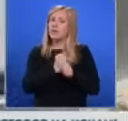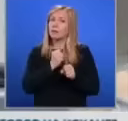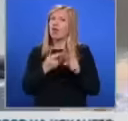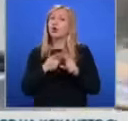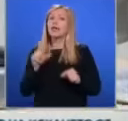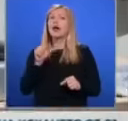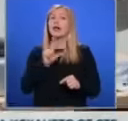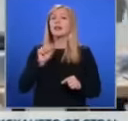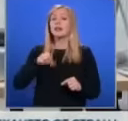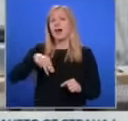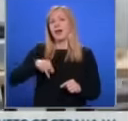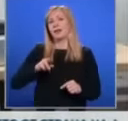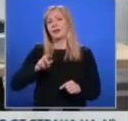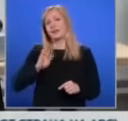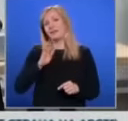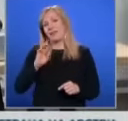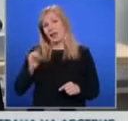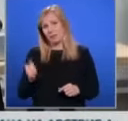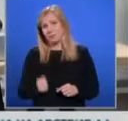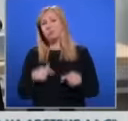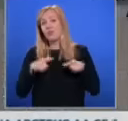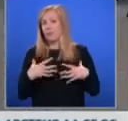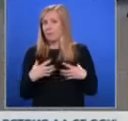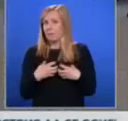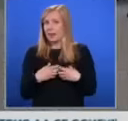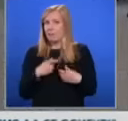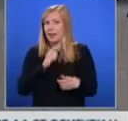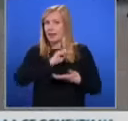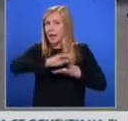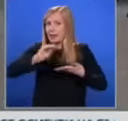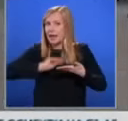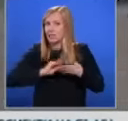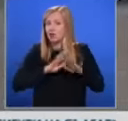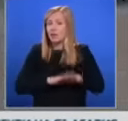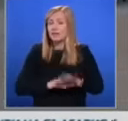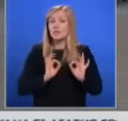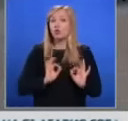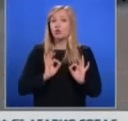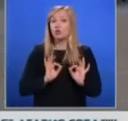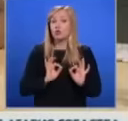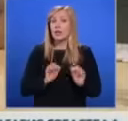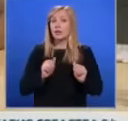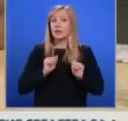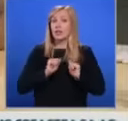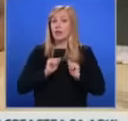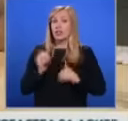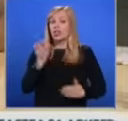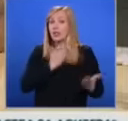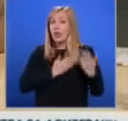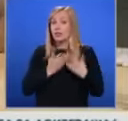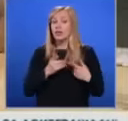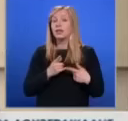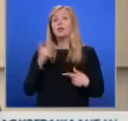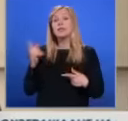Латвия. Най-голямото притеснание пред редакцията остава сигурността на читателите и сътрудниците, които живеят предимно в